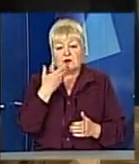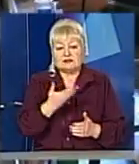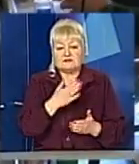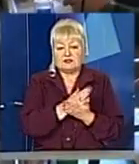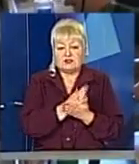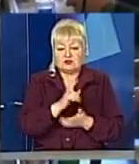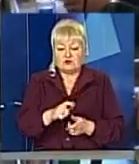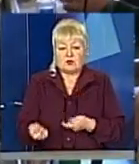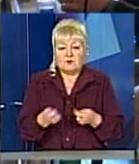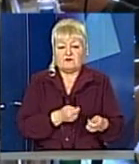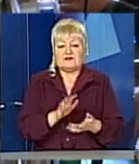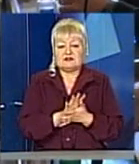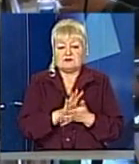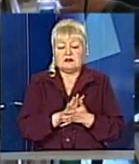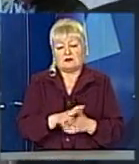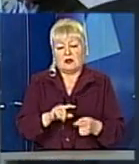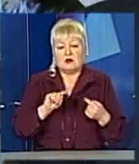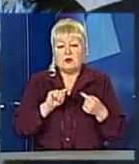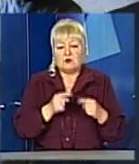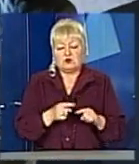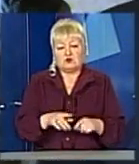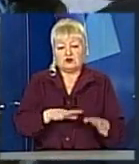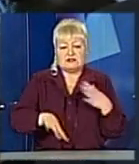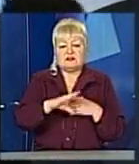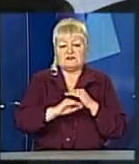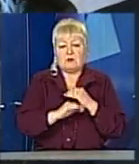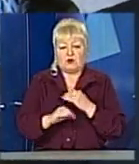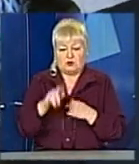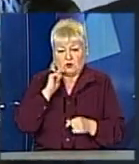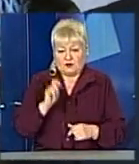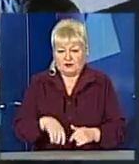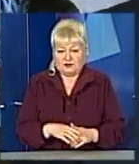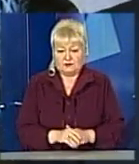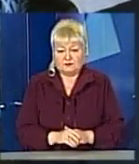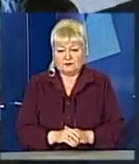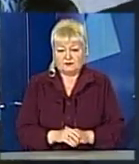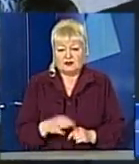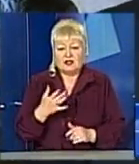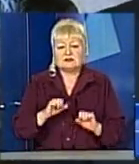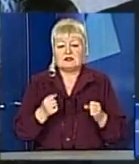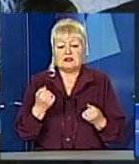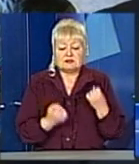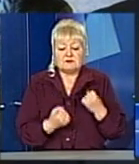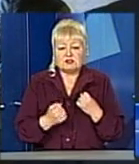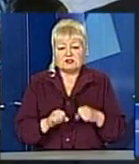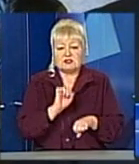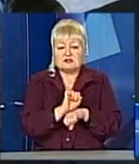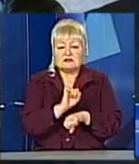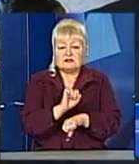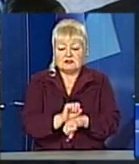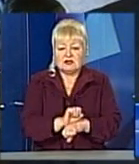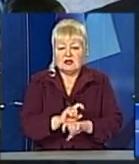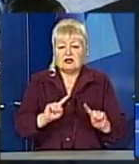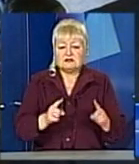зі Львова продовжуються на усіх полігонах України. За тиждень 18 машин затримано в межах України. Десь знаходяться на шлифних